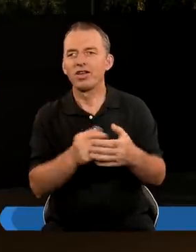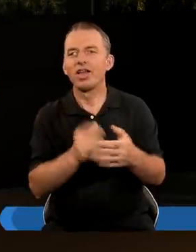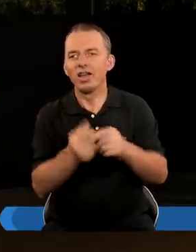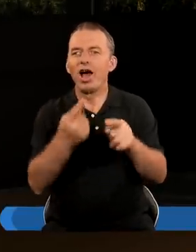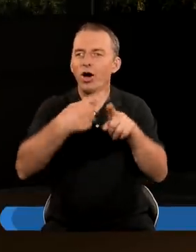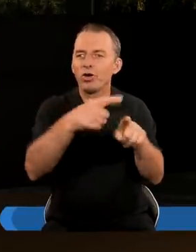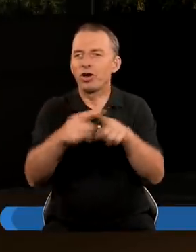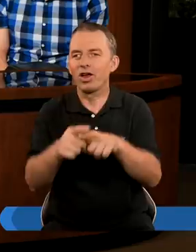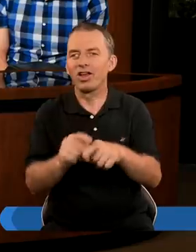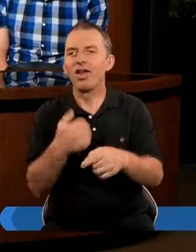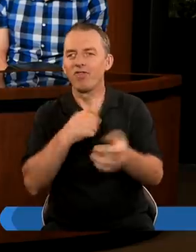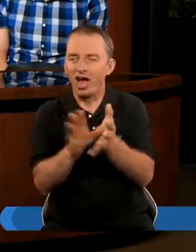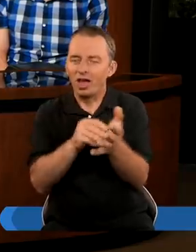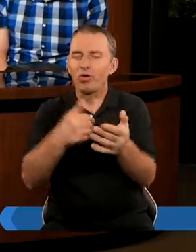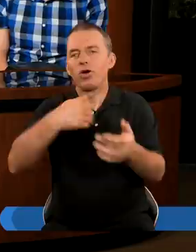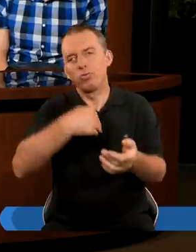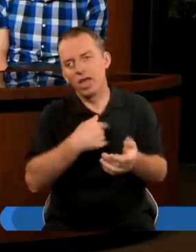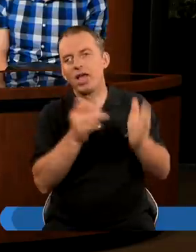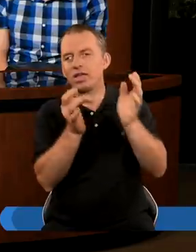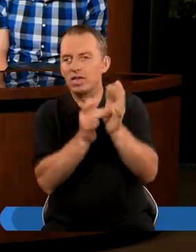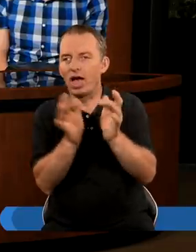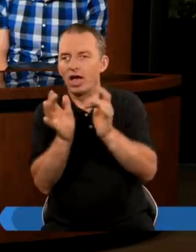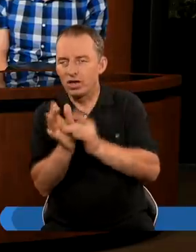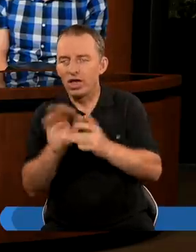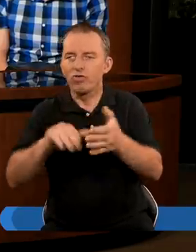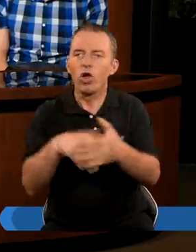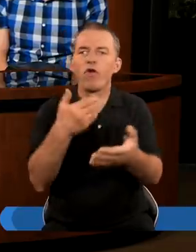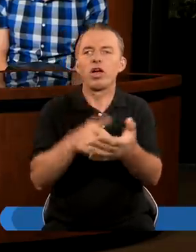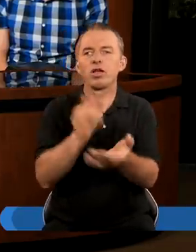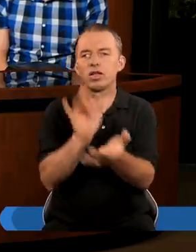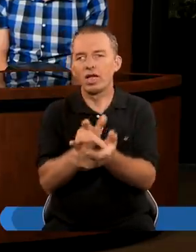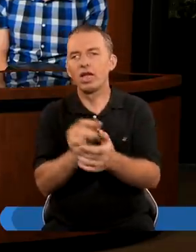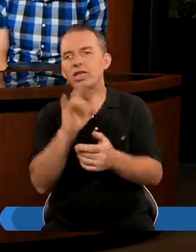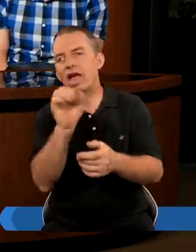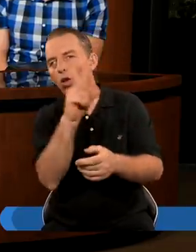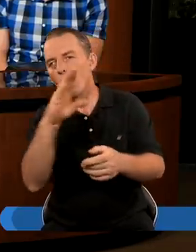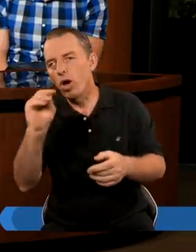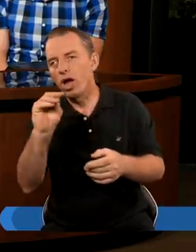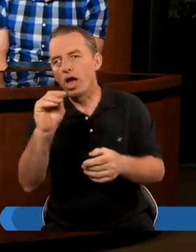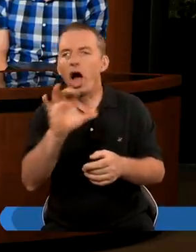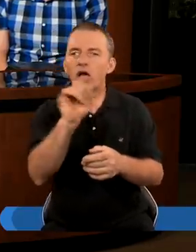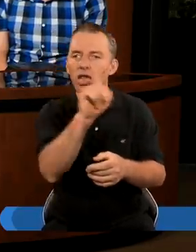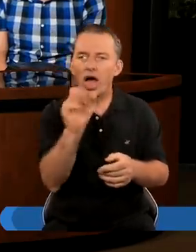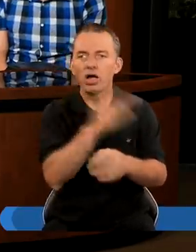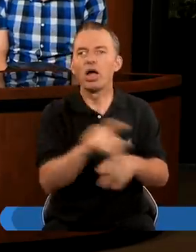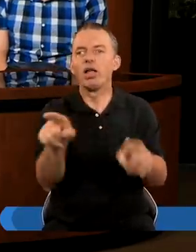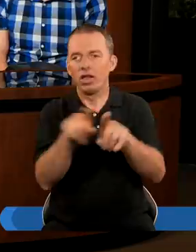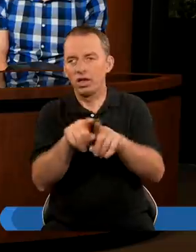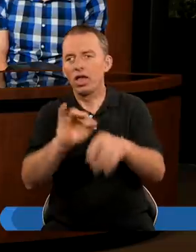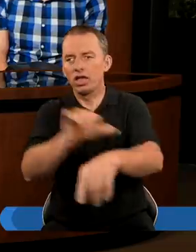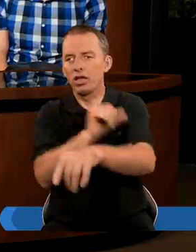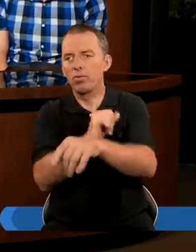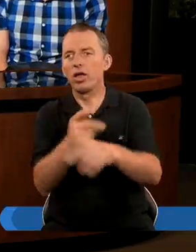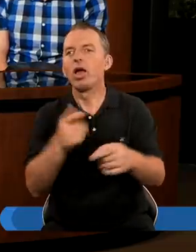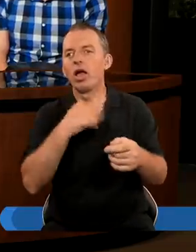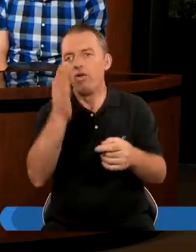rozróżnienia Tak jak imię Jezus w Nowym Testamencie I Józue i Ozeasz w Starym To